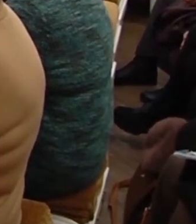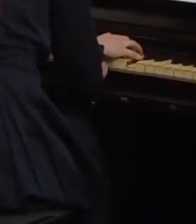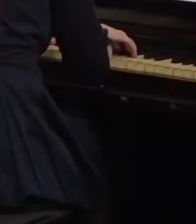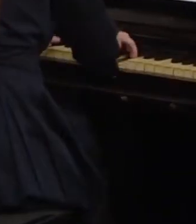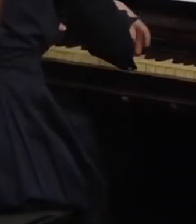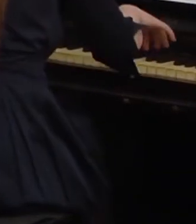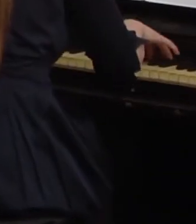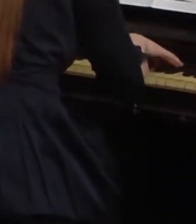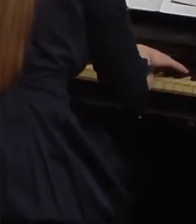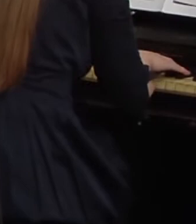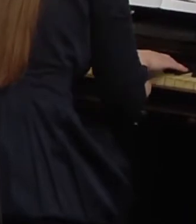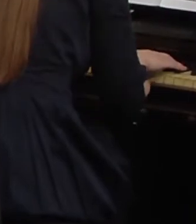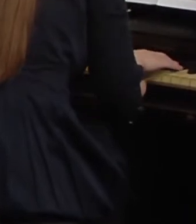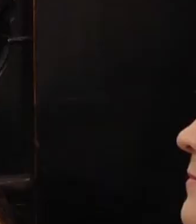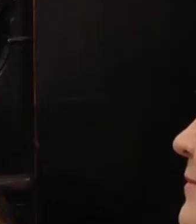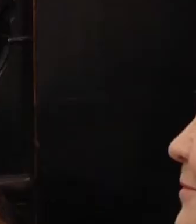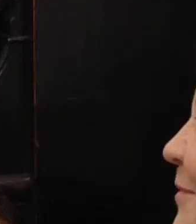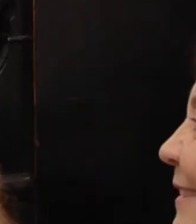неаполітанські пісні та романци.